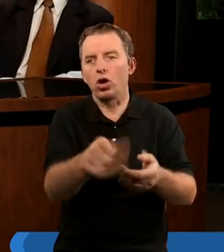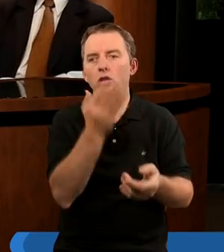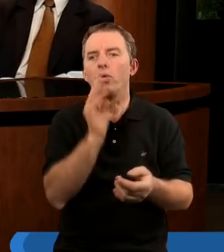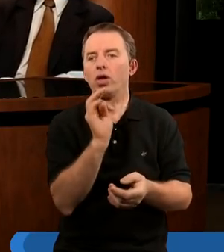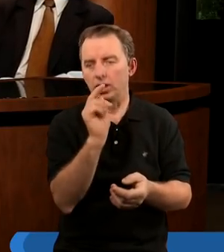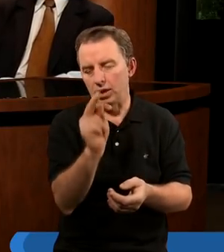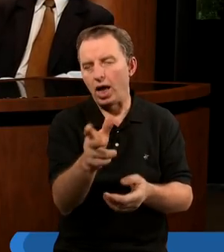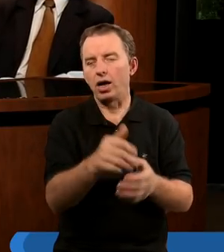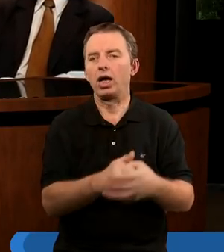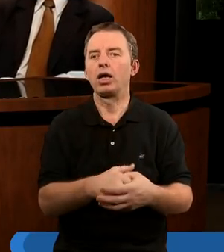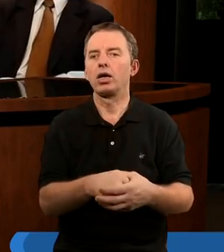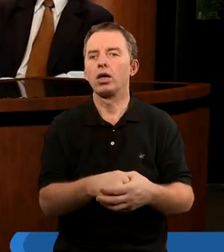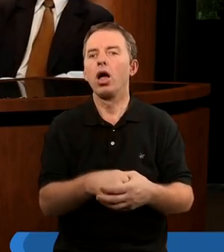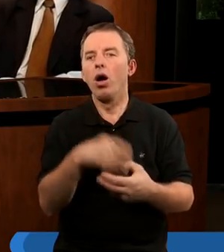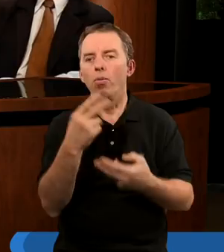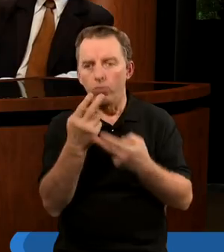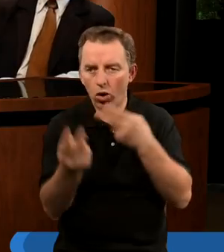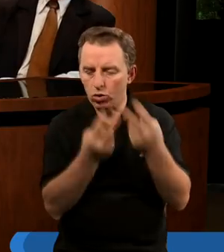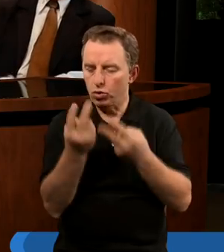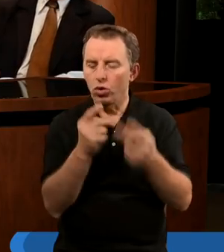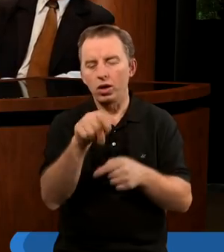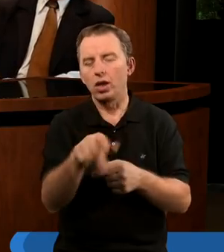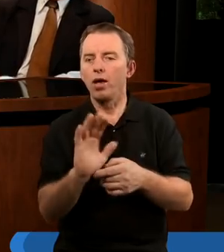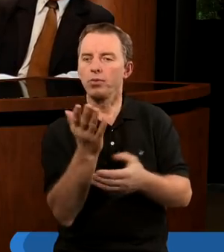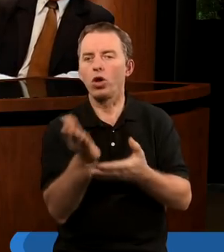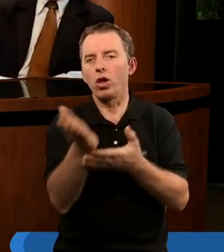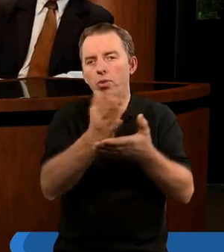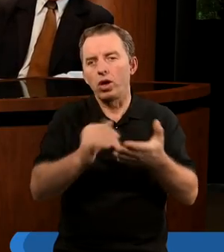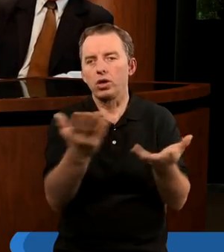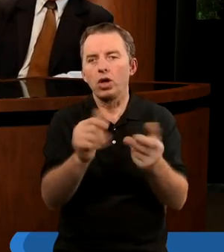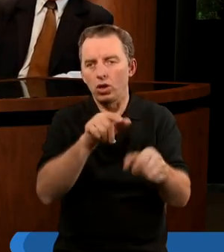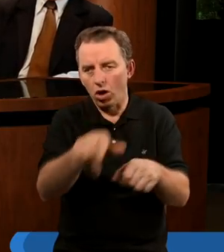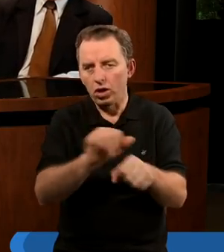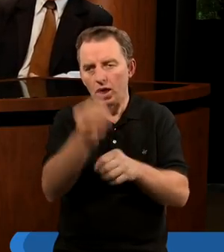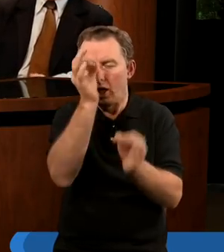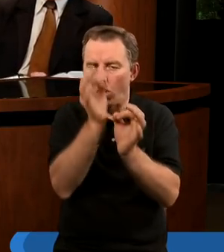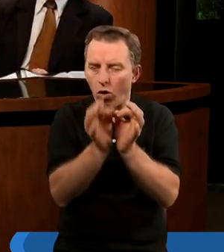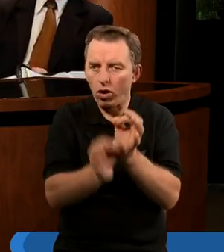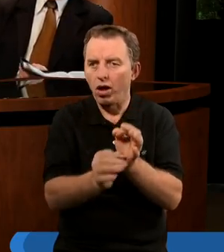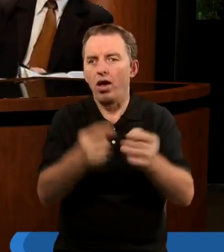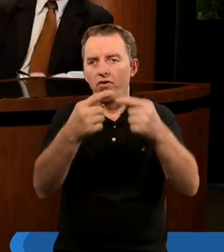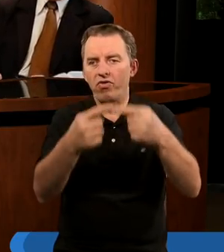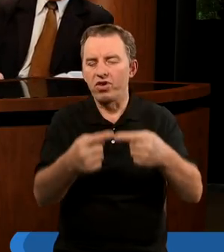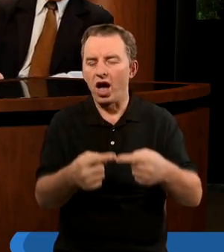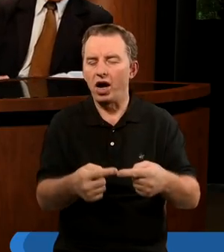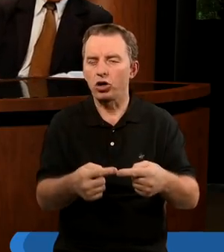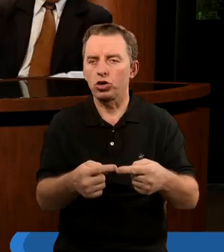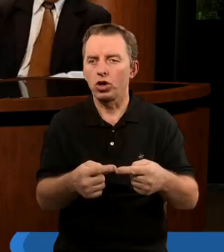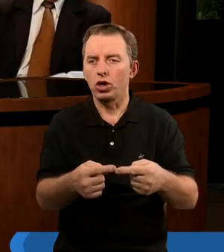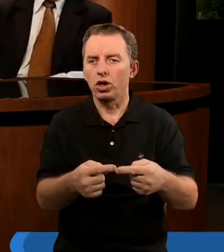tak? Tak. Poszukajmy tego w piątym rozdziale, gdzie to jest dokładniej. Chyba wersety